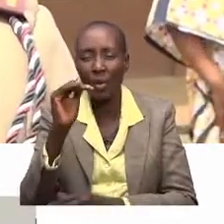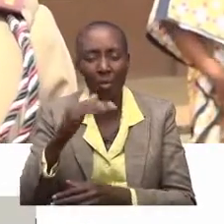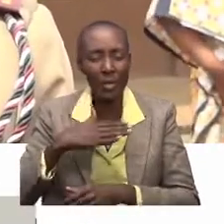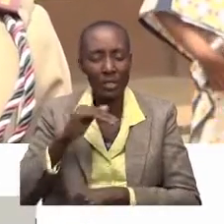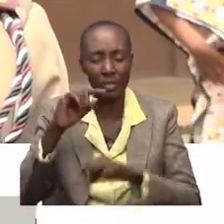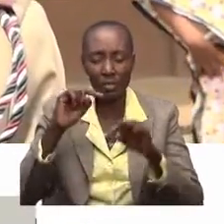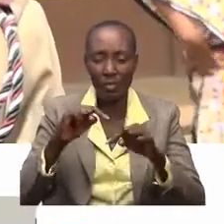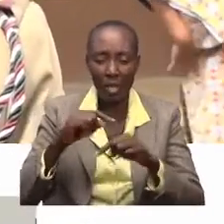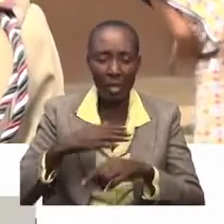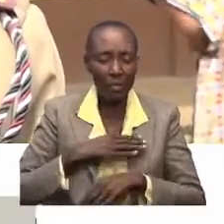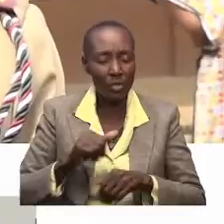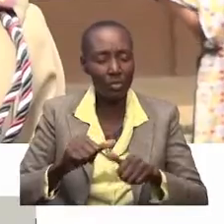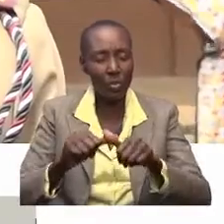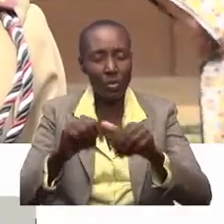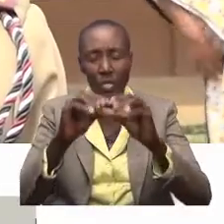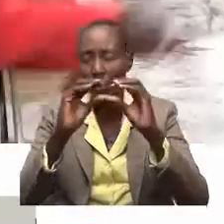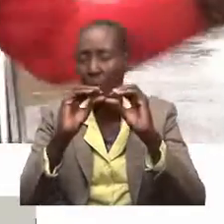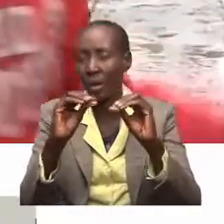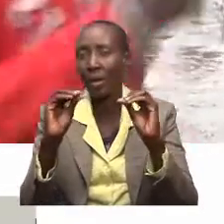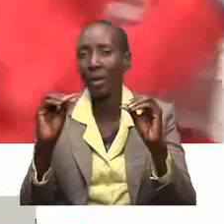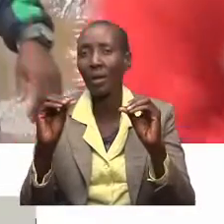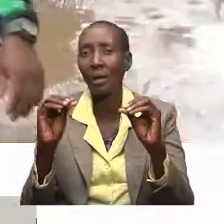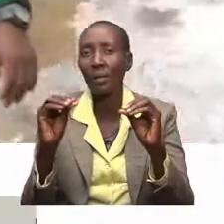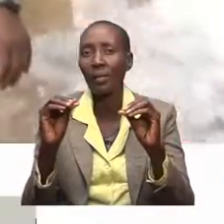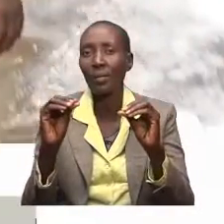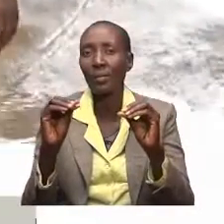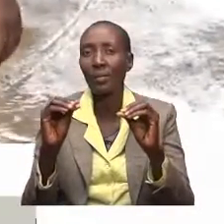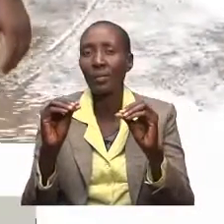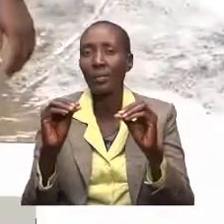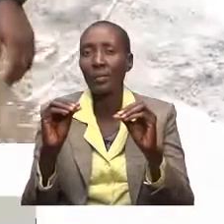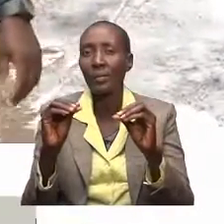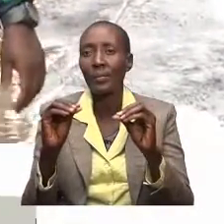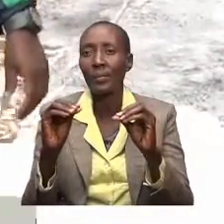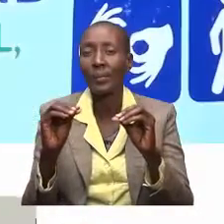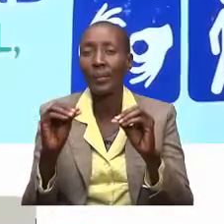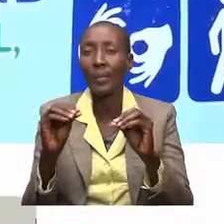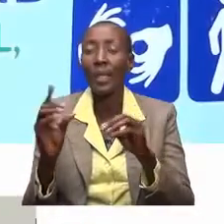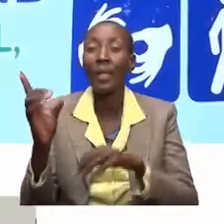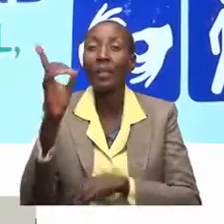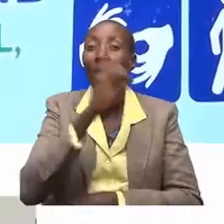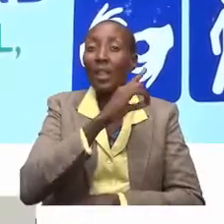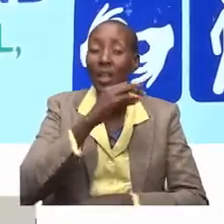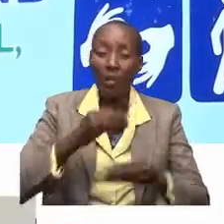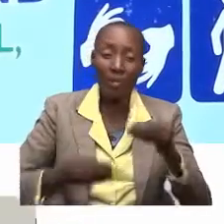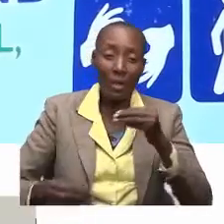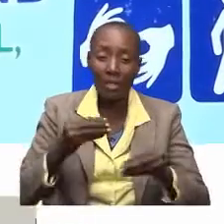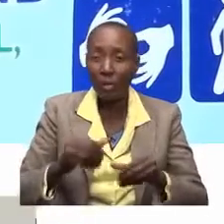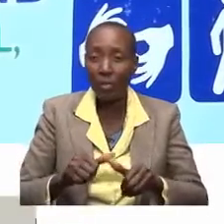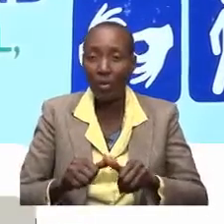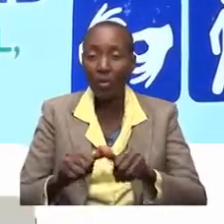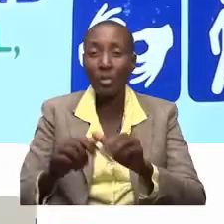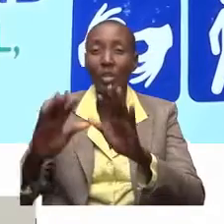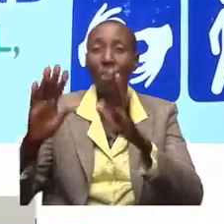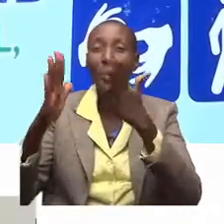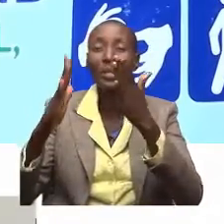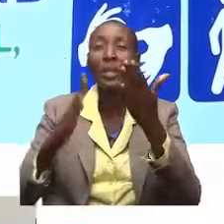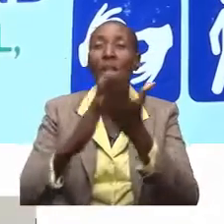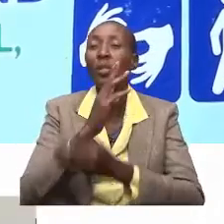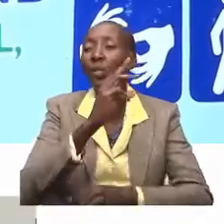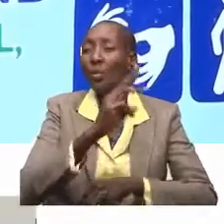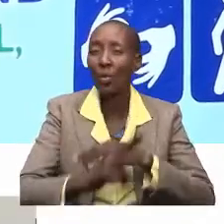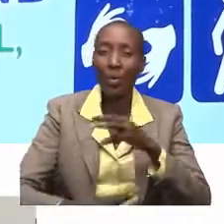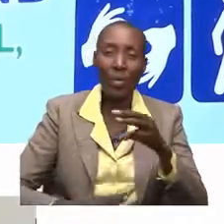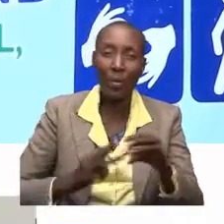wasiendele na mambo ya inahiyo. Siku ya wale maavu ikizidi kwa adhimishwa kote ulimunguni,